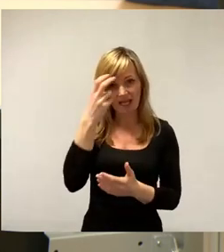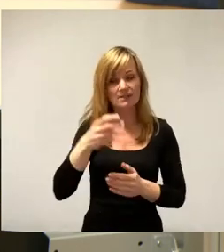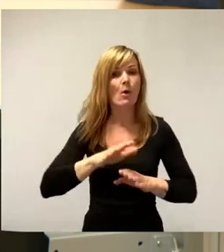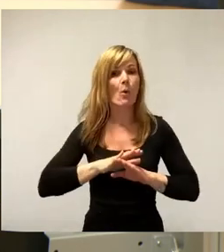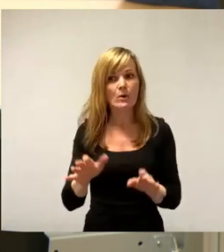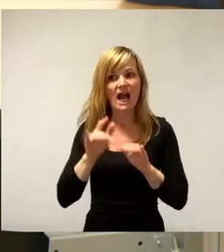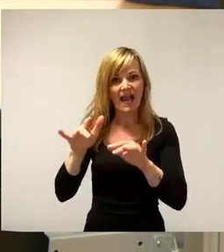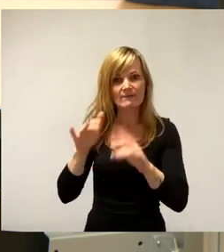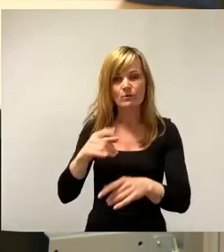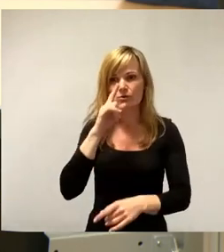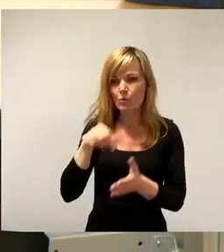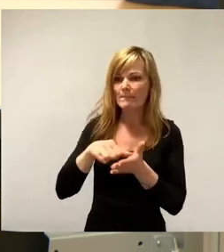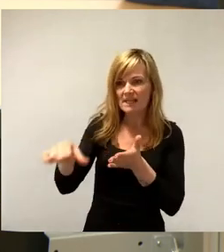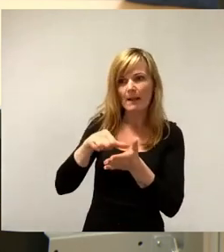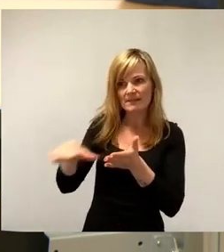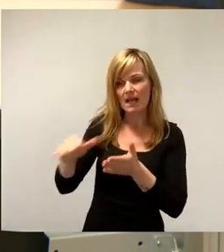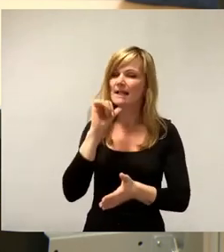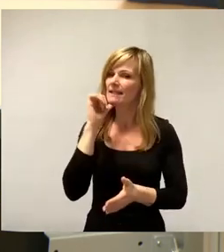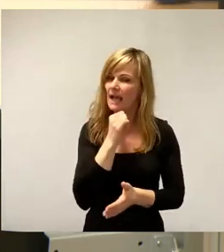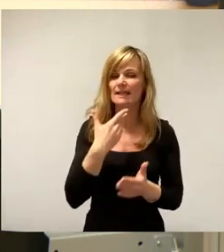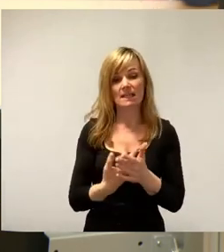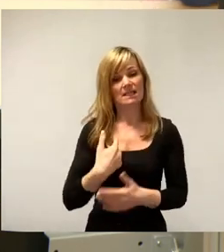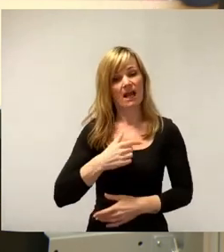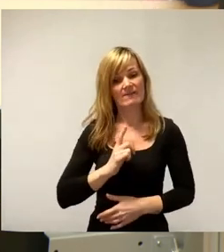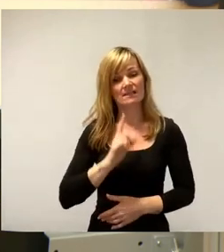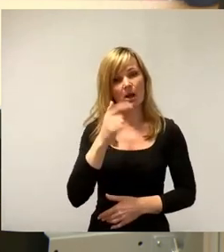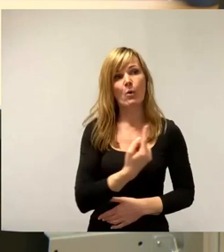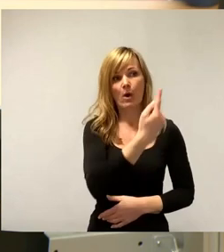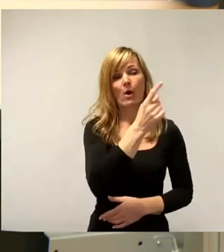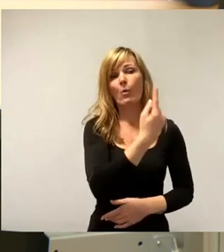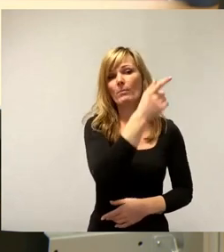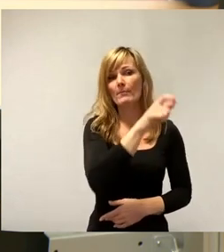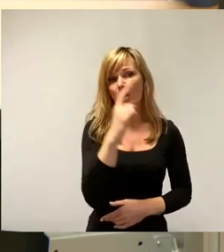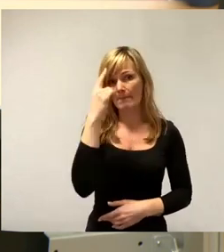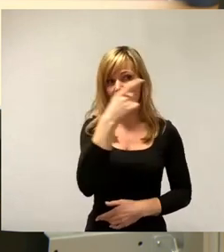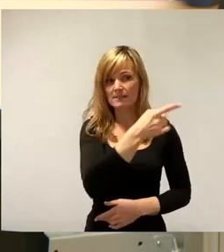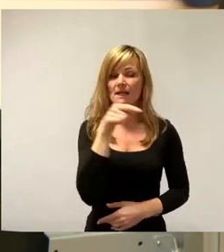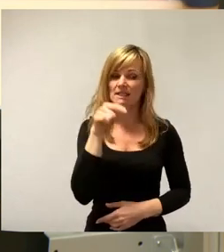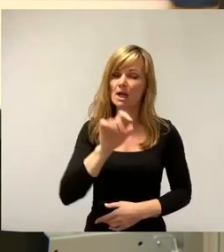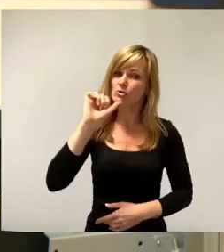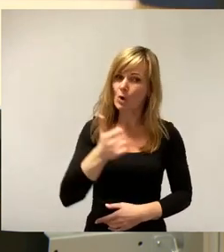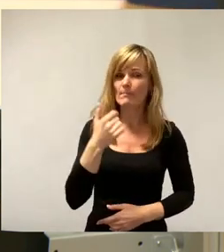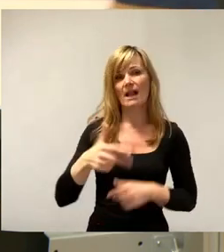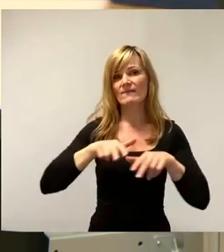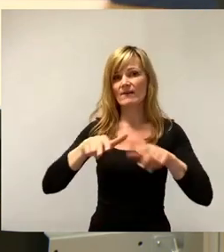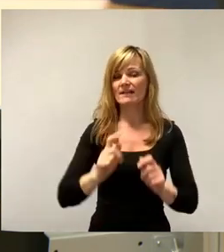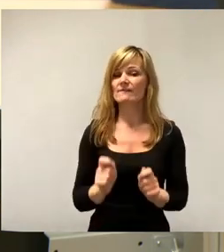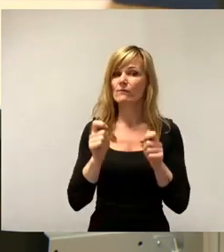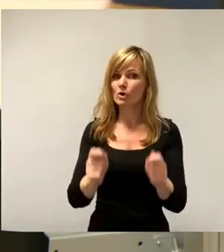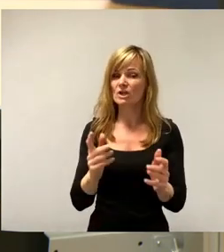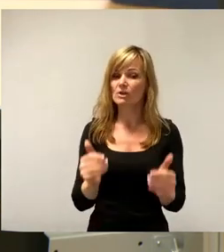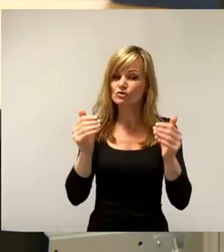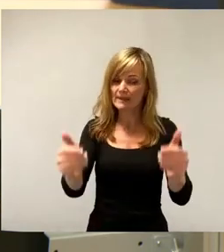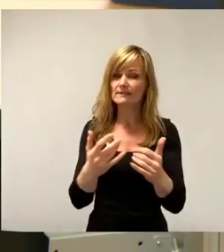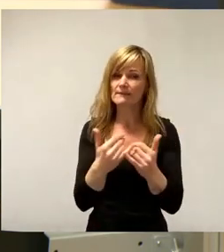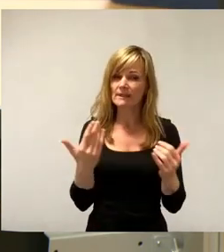haben, einfach nur bezahlen. Nein, das erwarte ich vom Oberbürgermeister, dass es hier nochmal einen Verfahrensvorschlag gibt im Nachgang, wie der